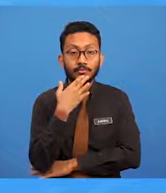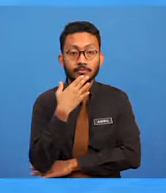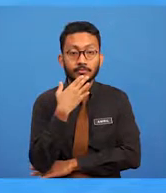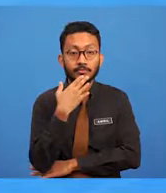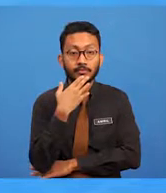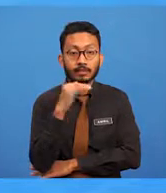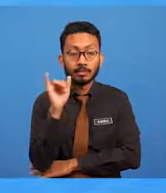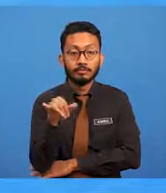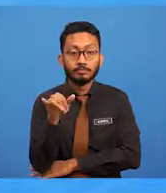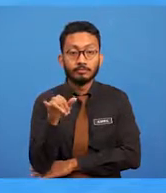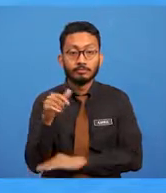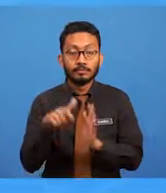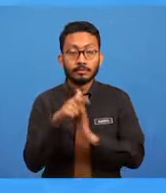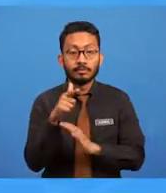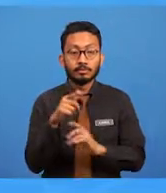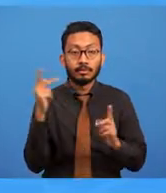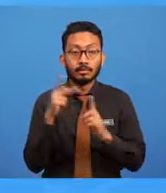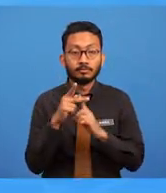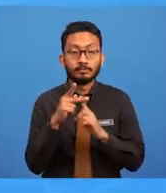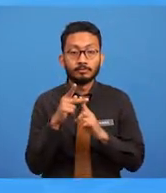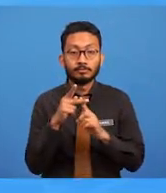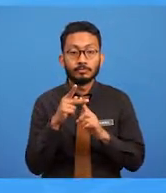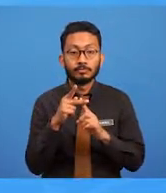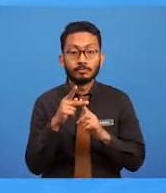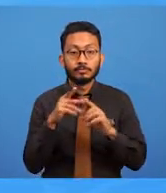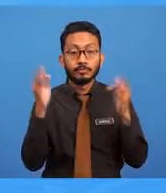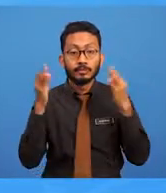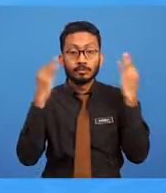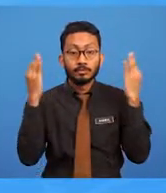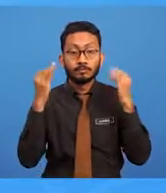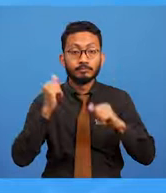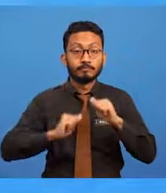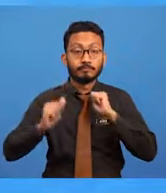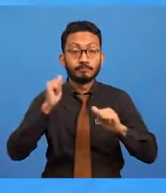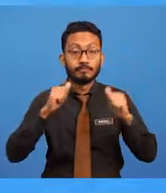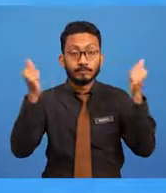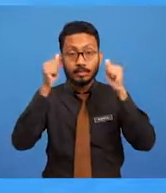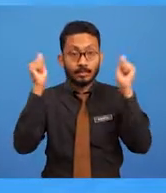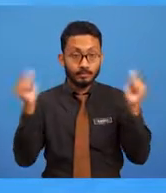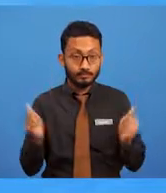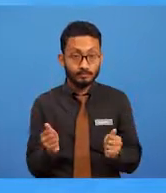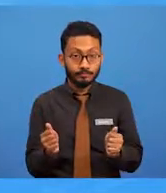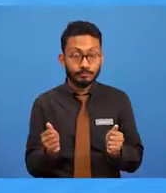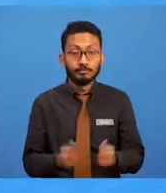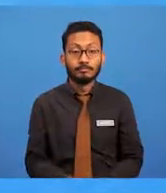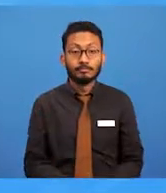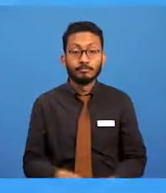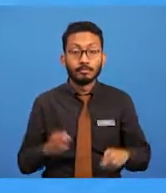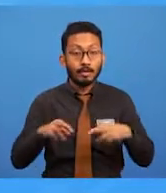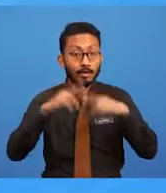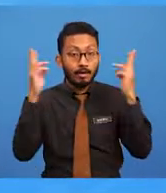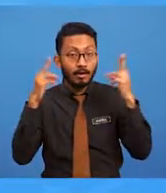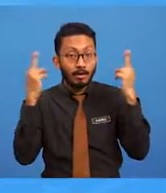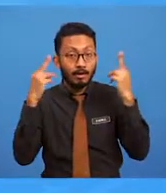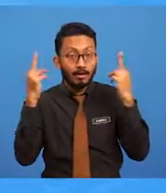festival ataupun perayaan. Seperti yang kita lihat sekarang perayaan di negara